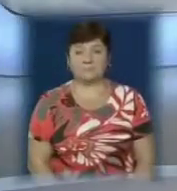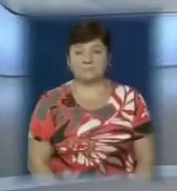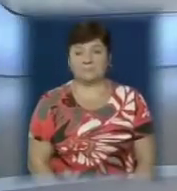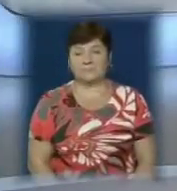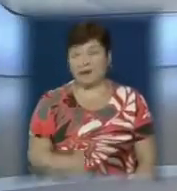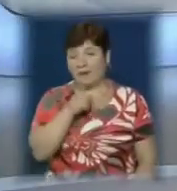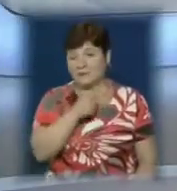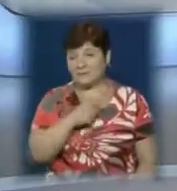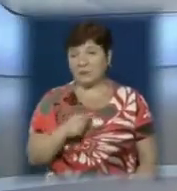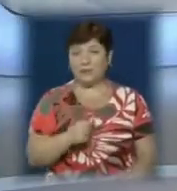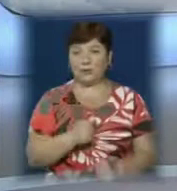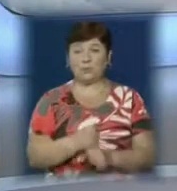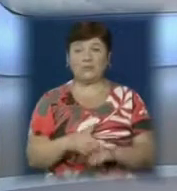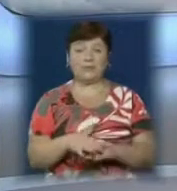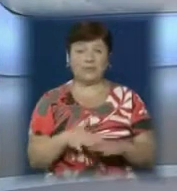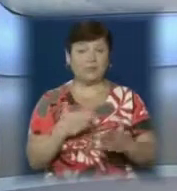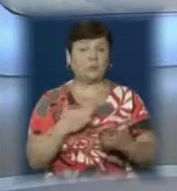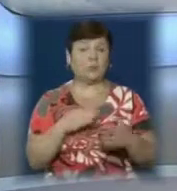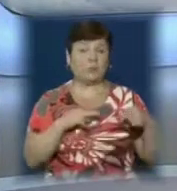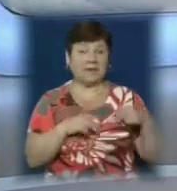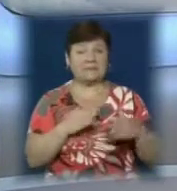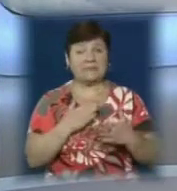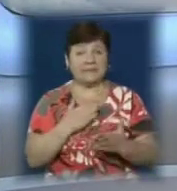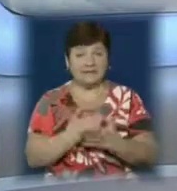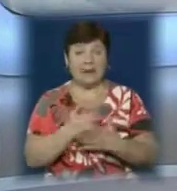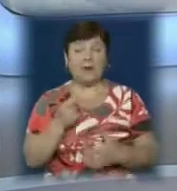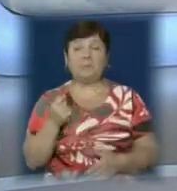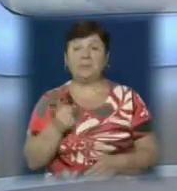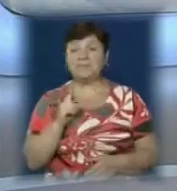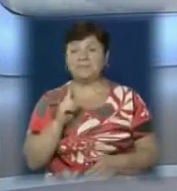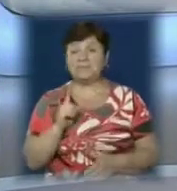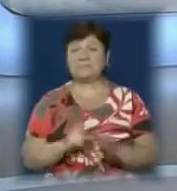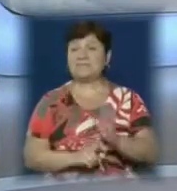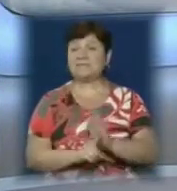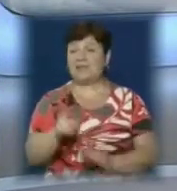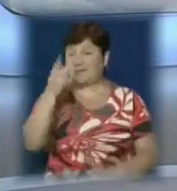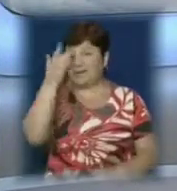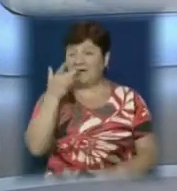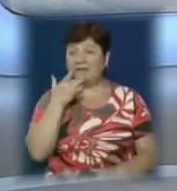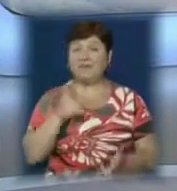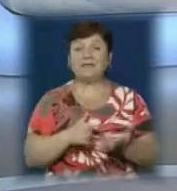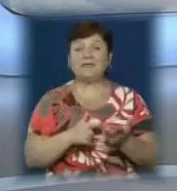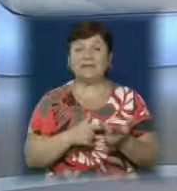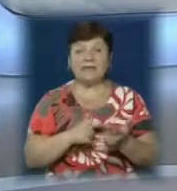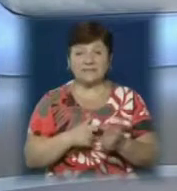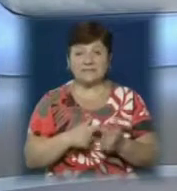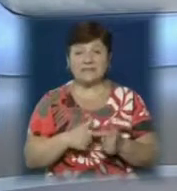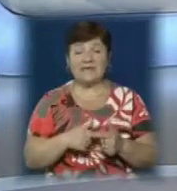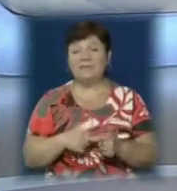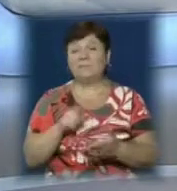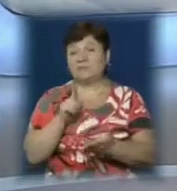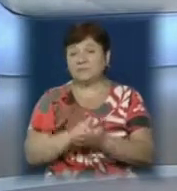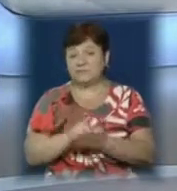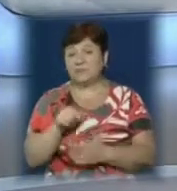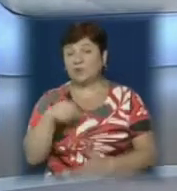Сезонна робота на ринку праці є та значно менша, ніж торік. З настанням літа зростає кількість тимчасових вакансій. Проте